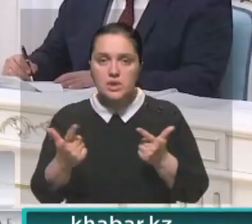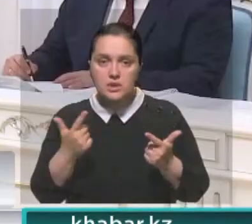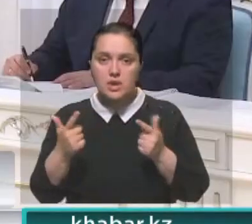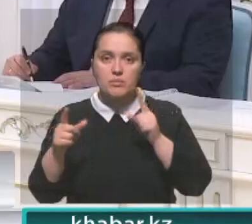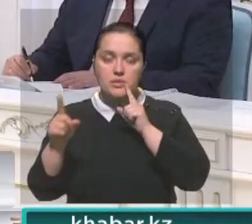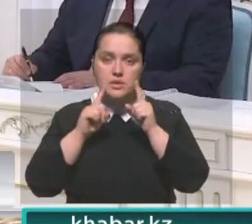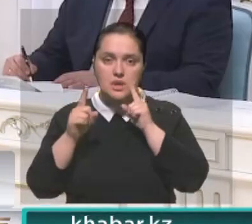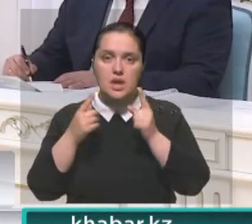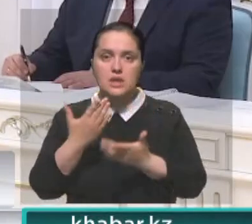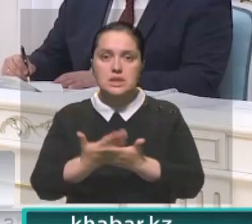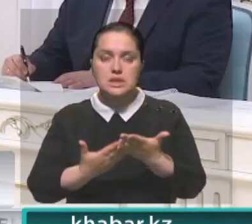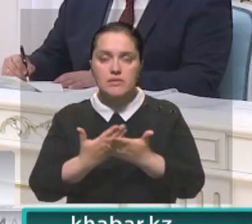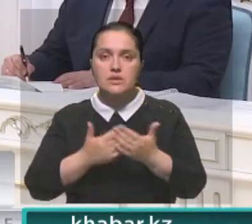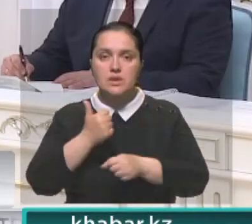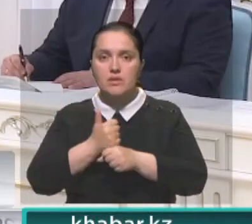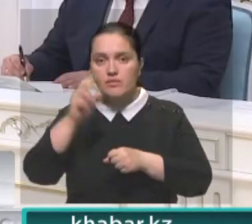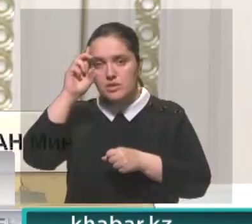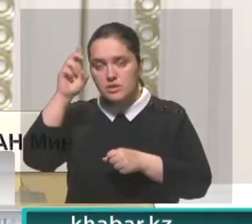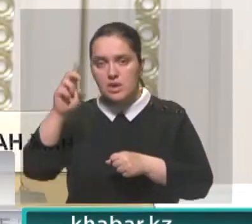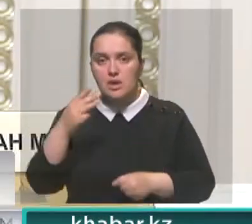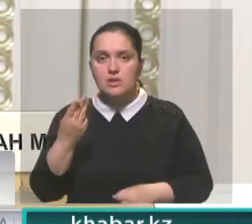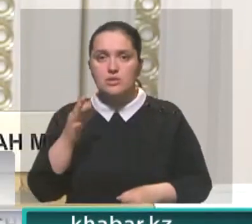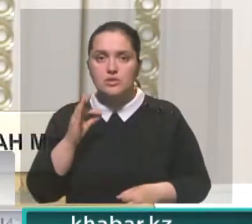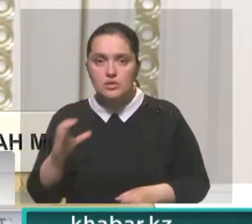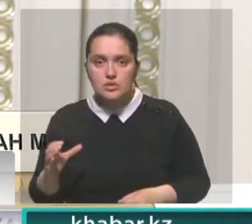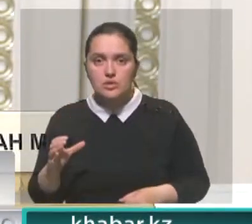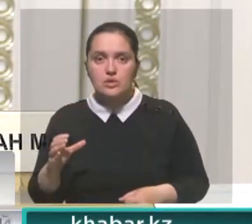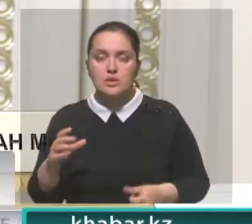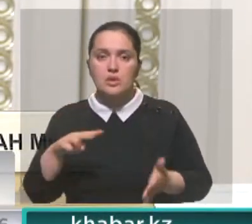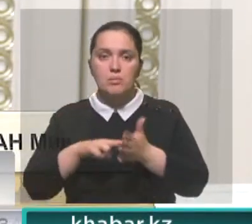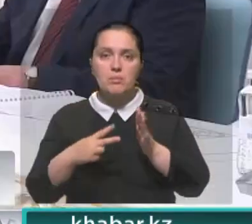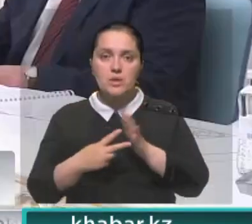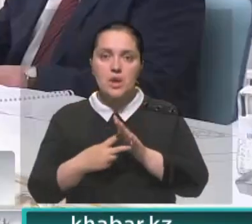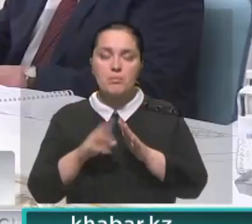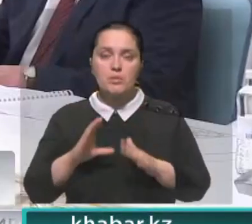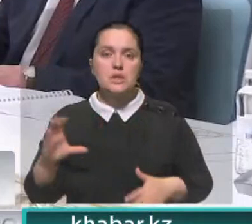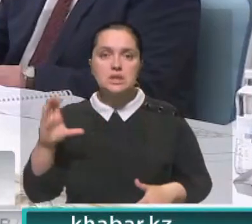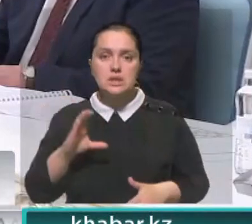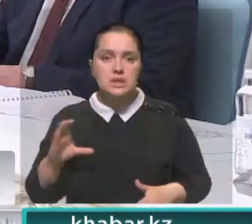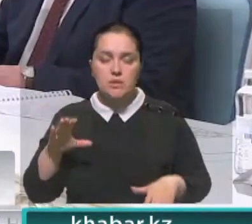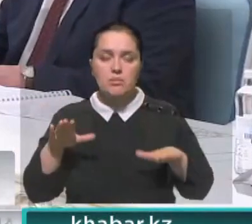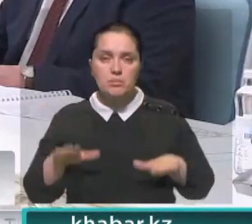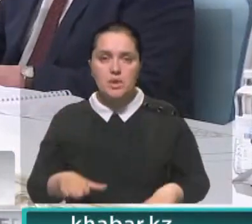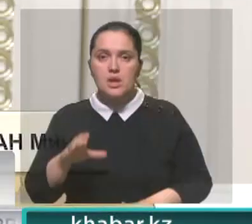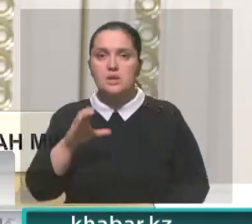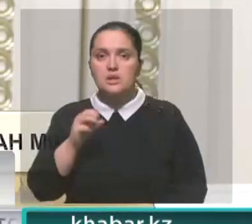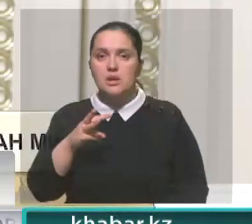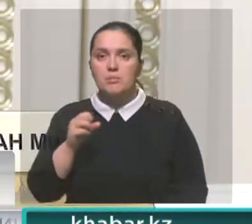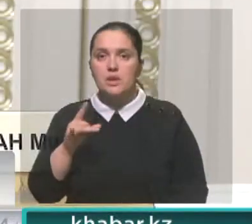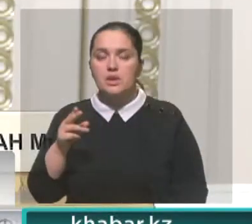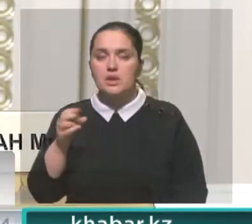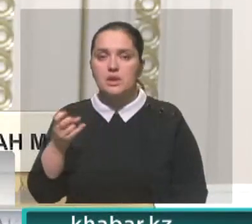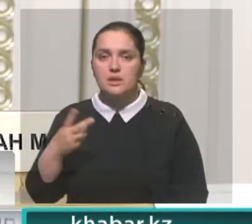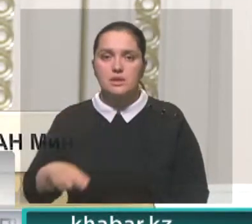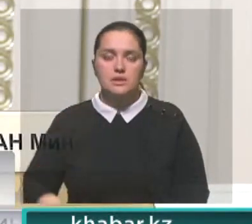его о подготовке к очередному заседанию Совета глав государств членов ШОС, которое планируют провести в сентябре в Самарканде.